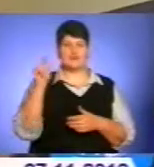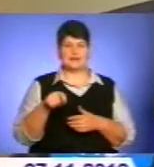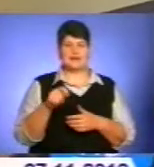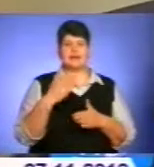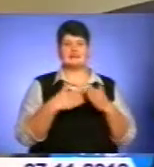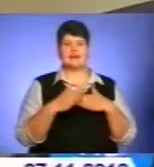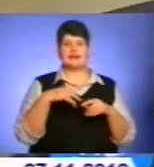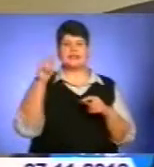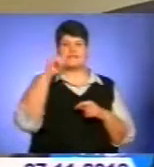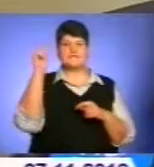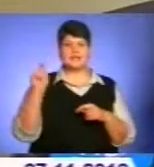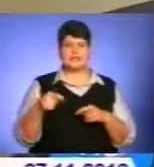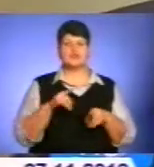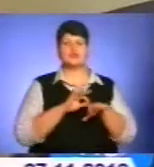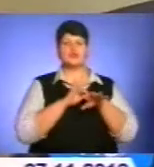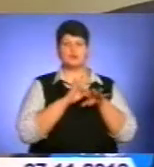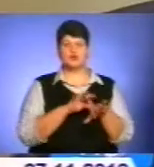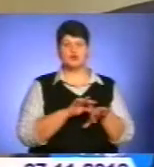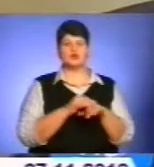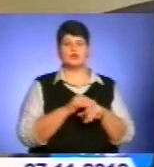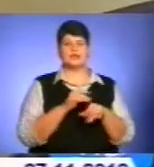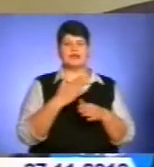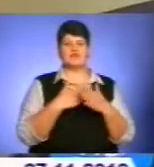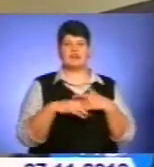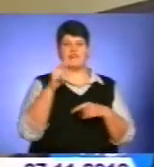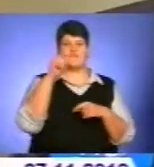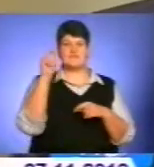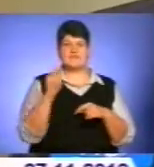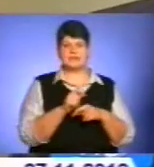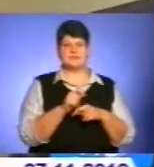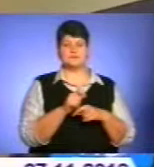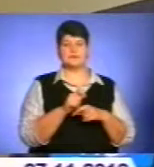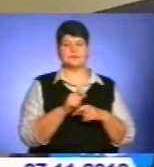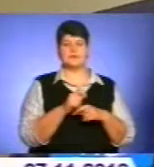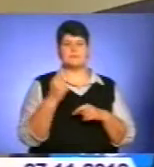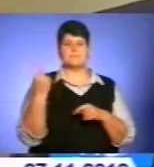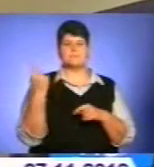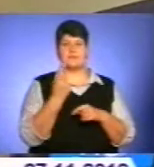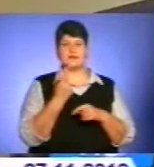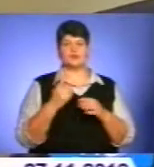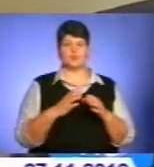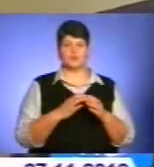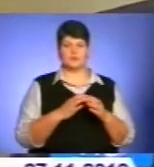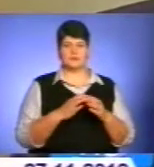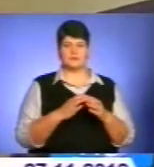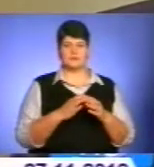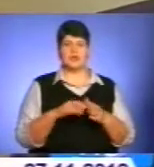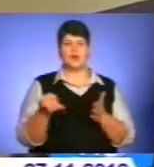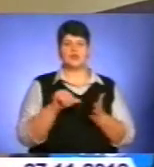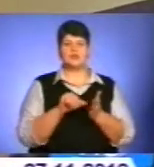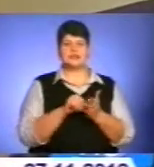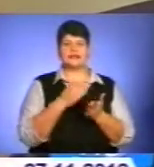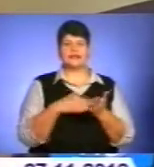війни та супроводжуюча особа інвалідів війни першої групи. Учасники